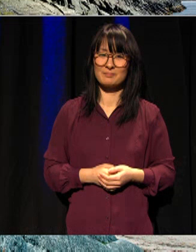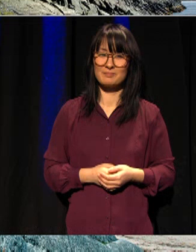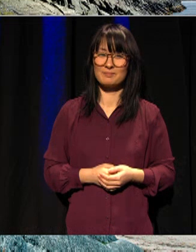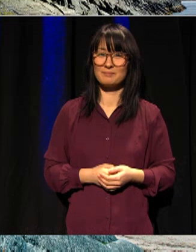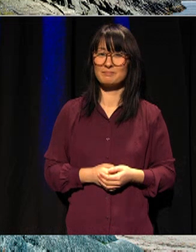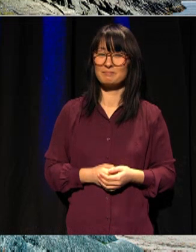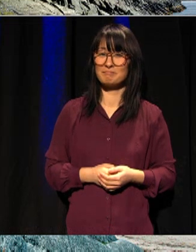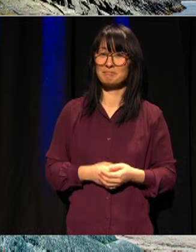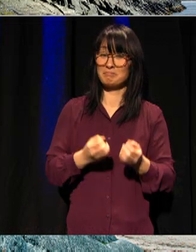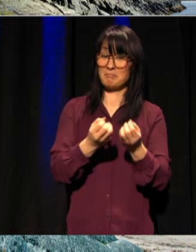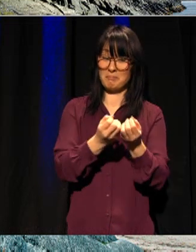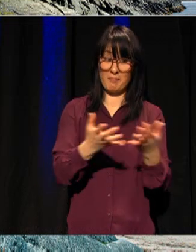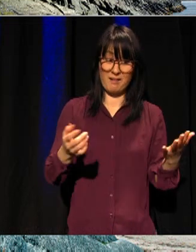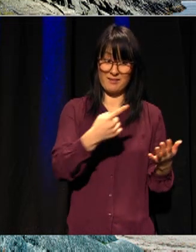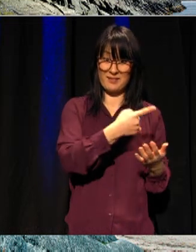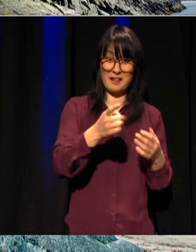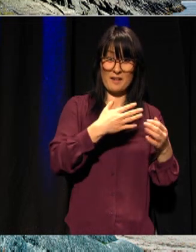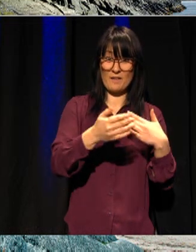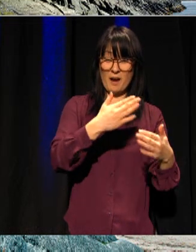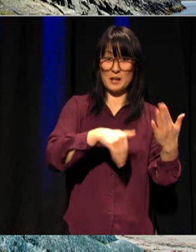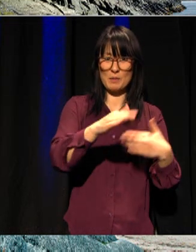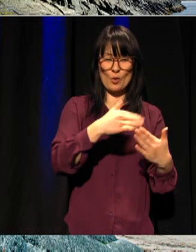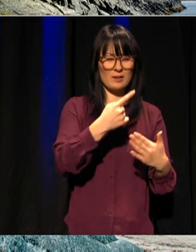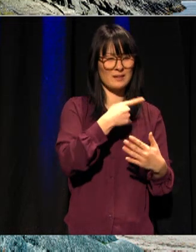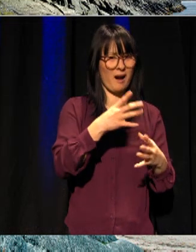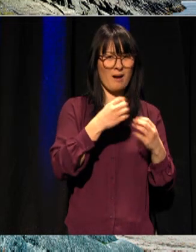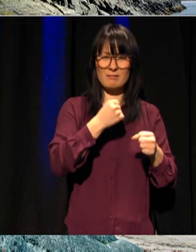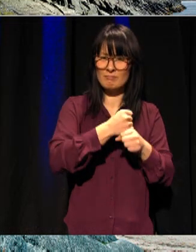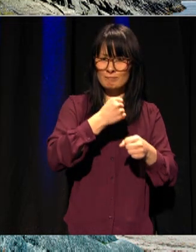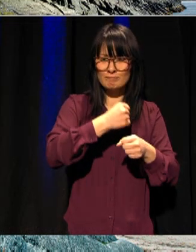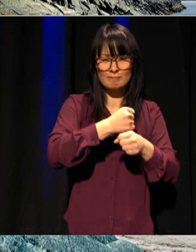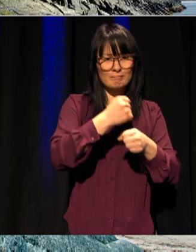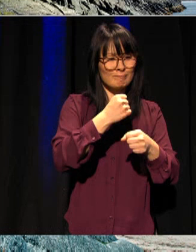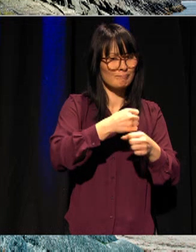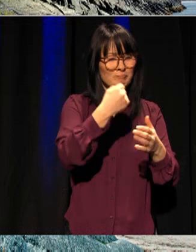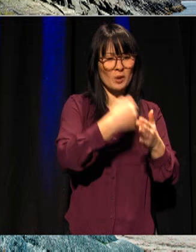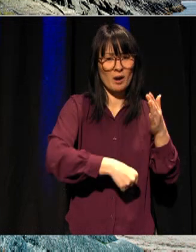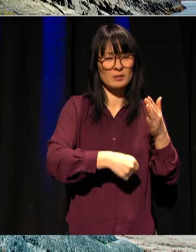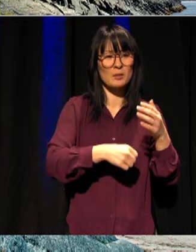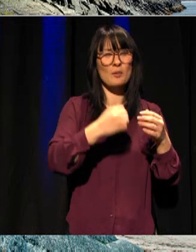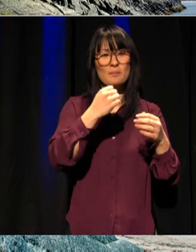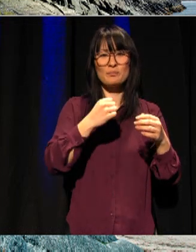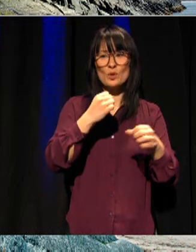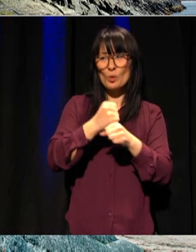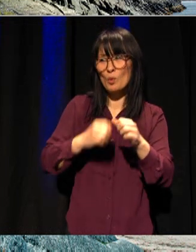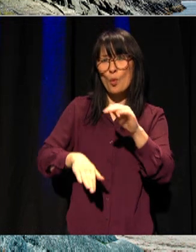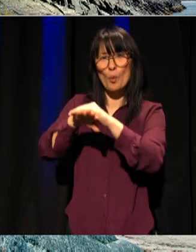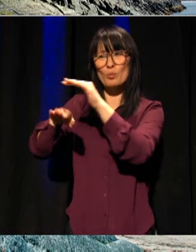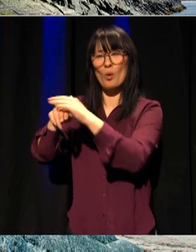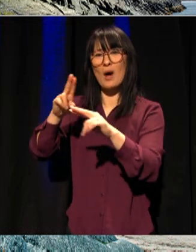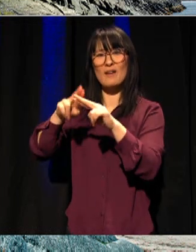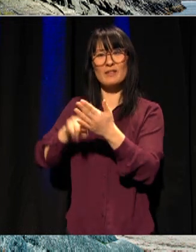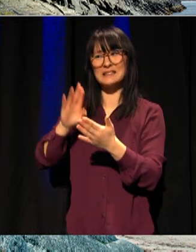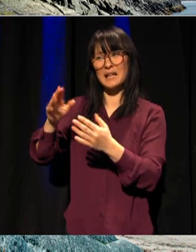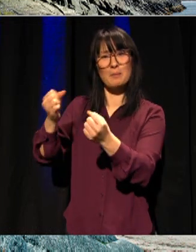Mange av fagmiljøene har gjort et betydelig arbeid innen de fleste av FNs bærekraftsmål i mange